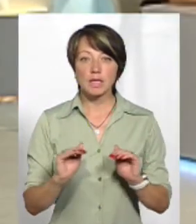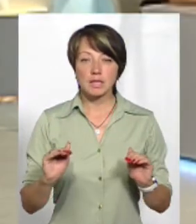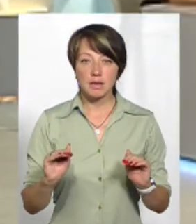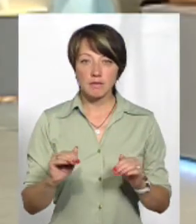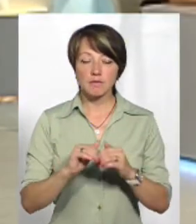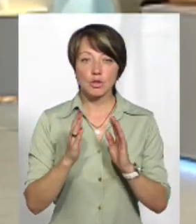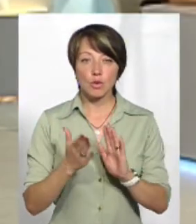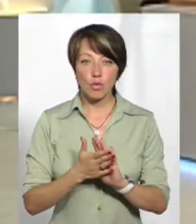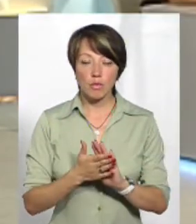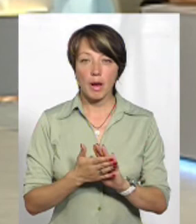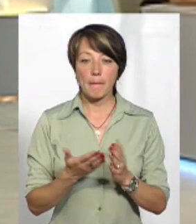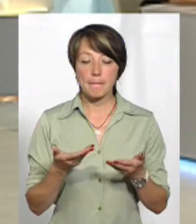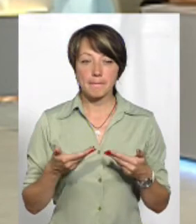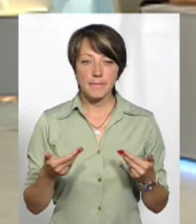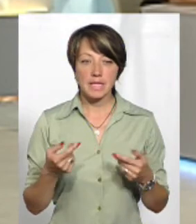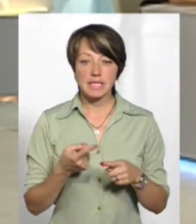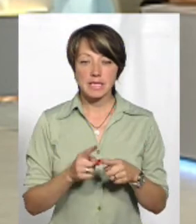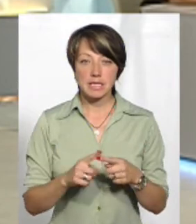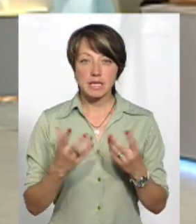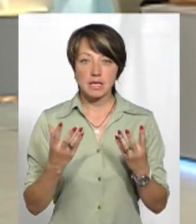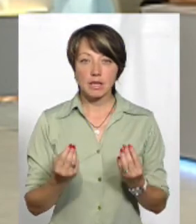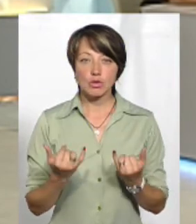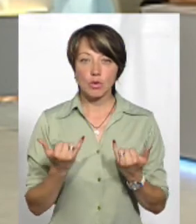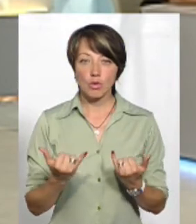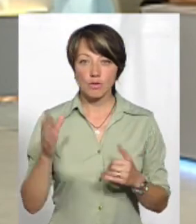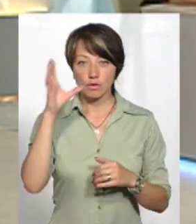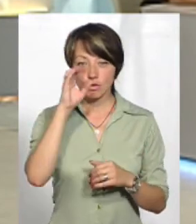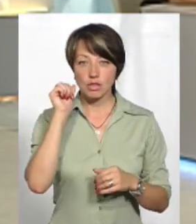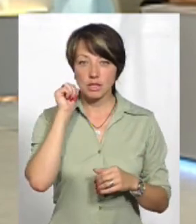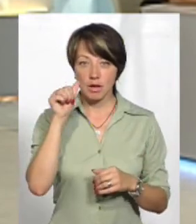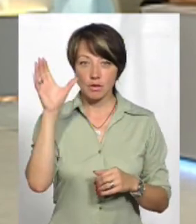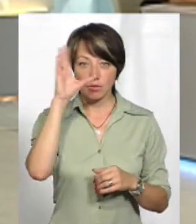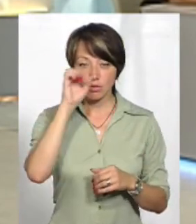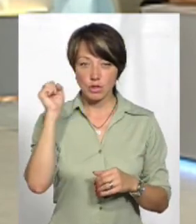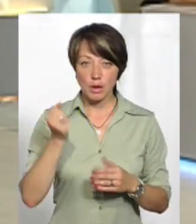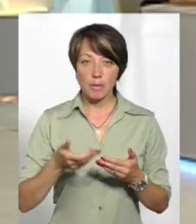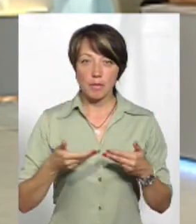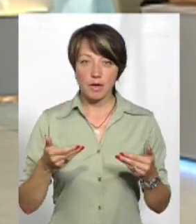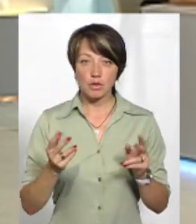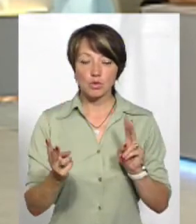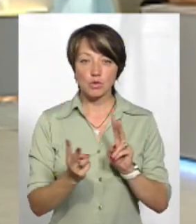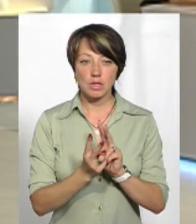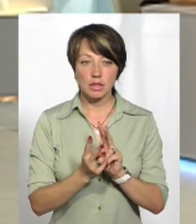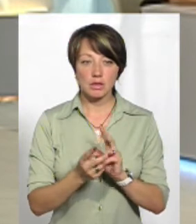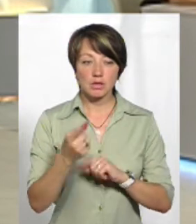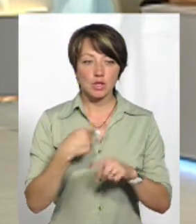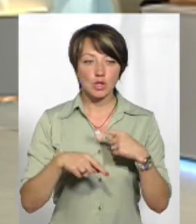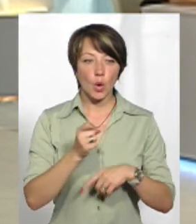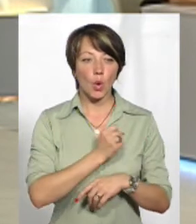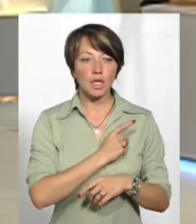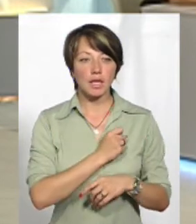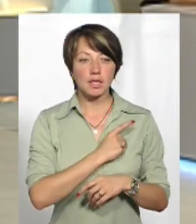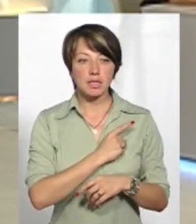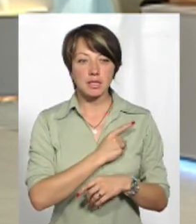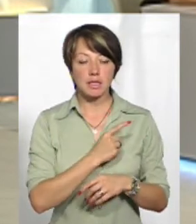цілому я вам скажу. От ми буквально за ці дні, сьогодні вночі і завтра вночі, ми зустрінемо з Одеси